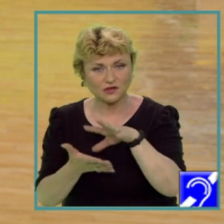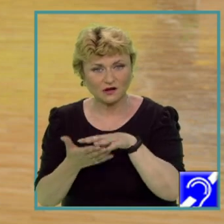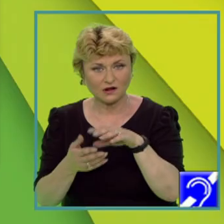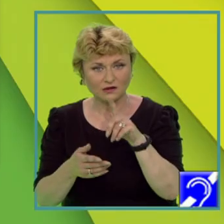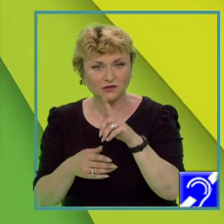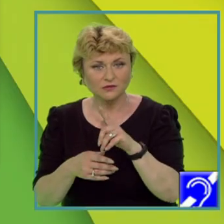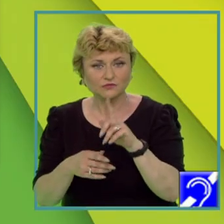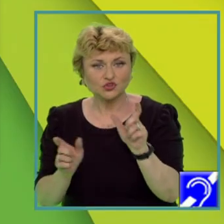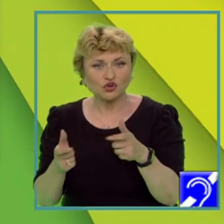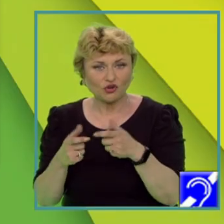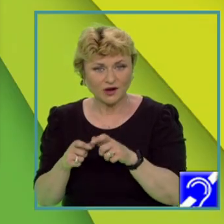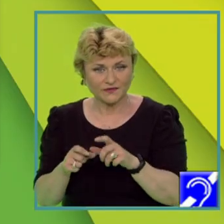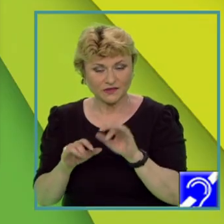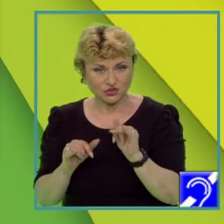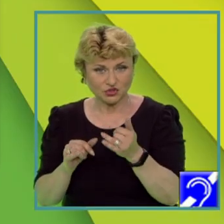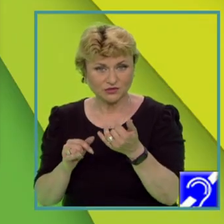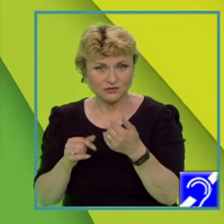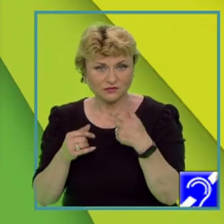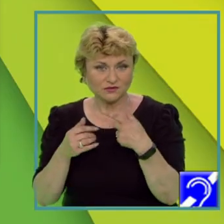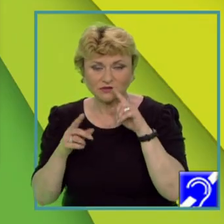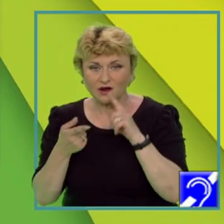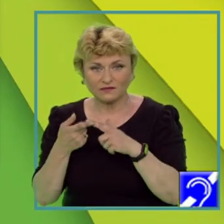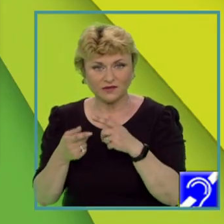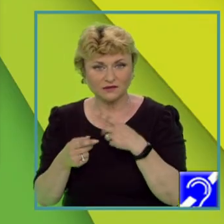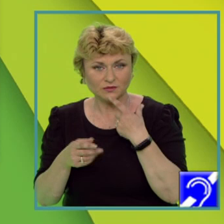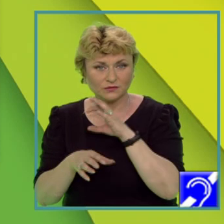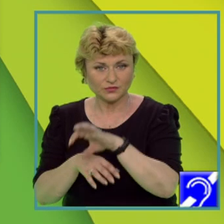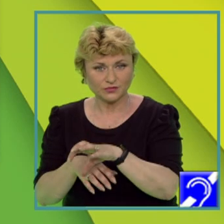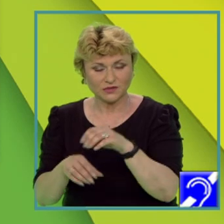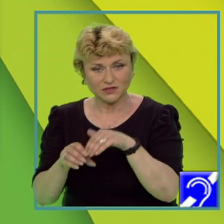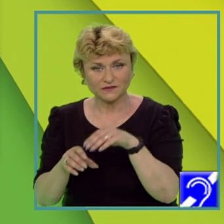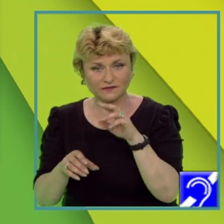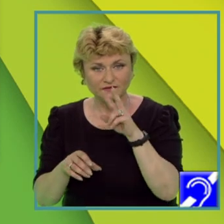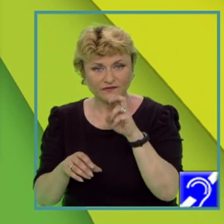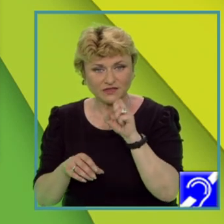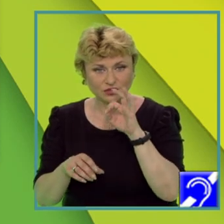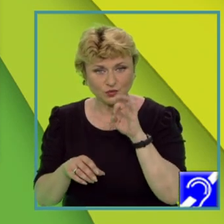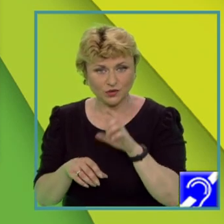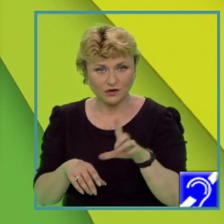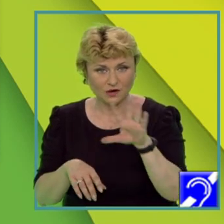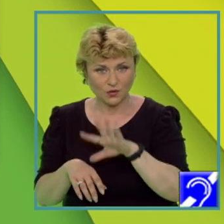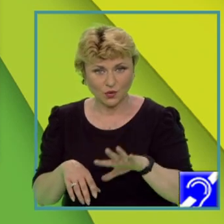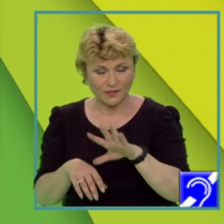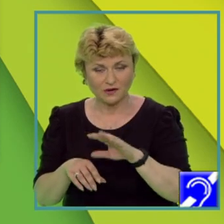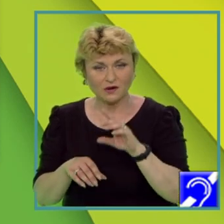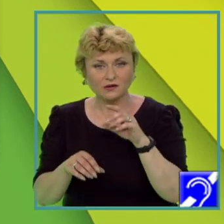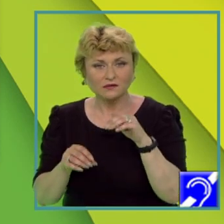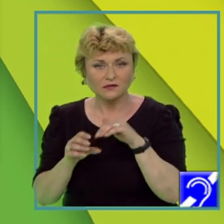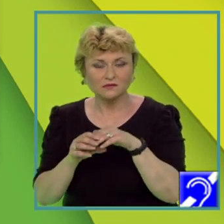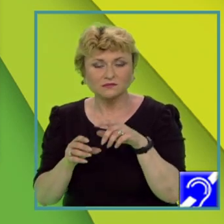state. Ele se află situate în vestul Europei, în vecinătatea Oceanului Atlantic.